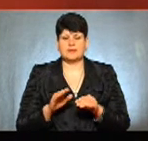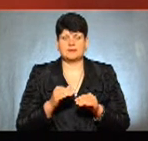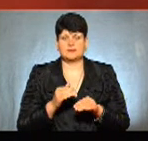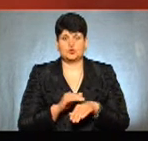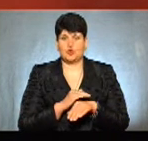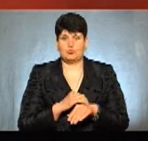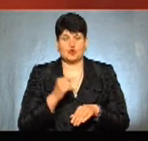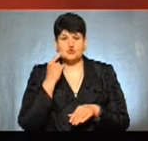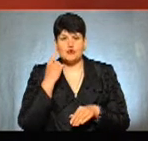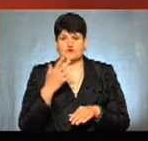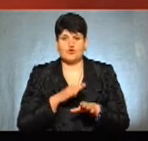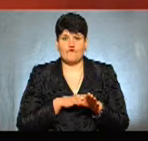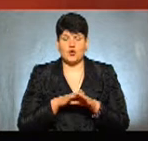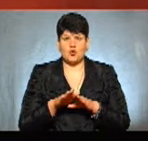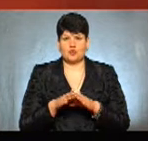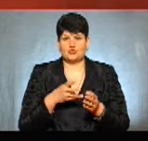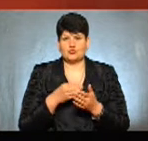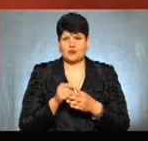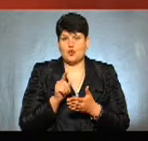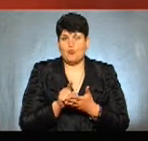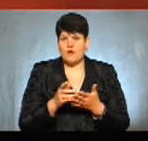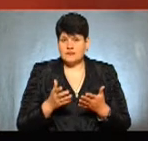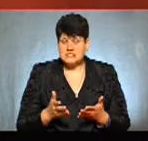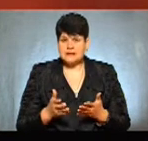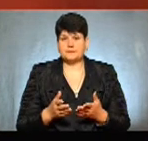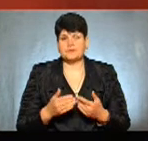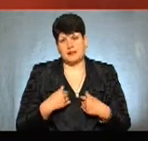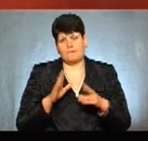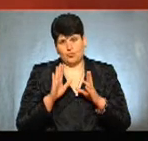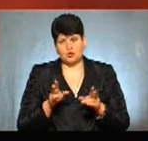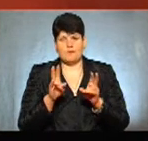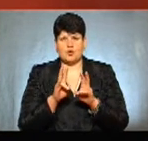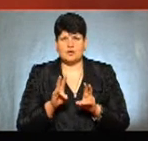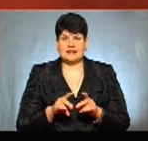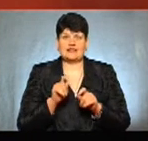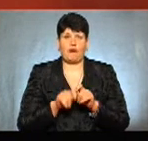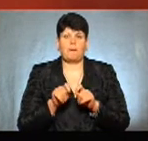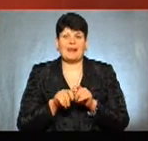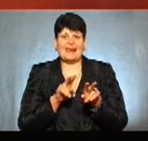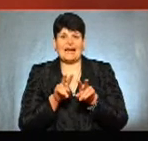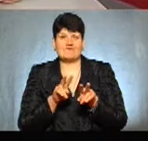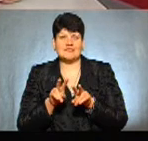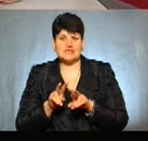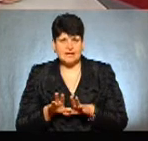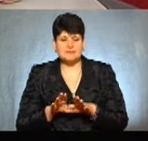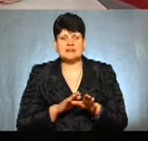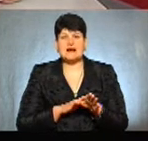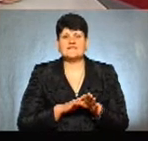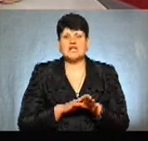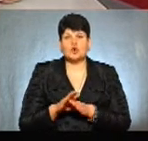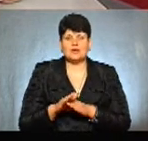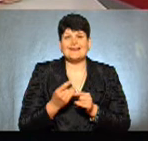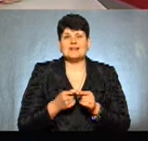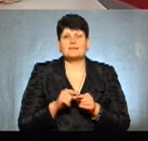виконують ті обов'язки, які на себе беруть. Ми будемо розглядати в процесі, можливо, перевірки за дотриманням